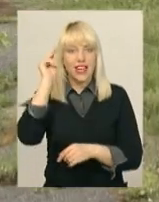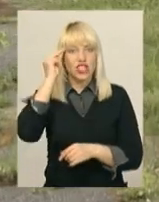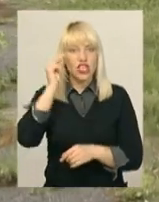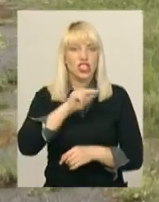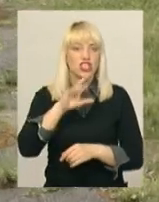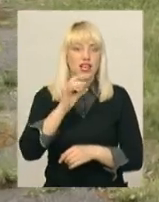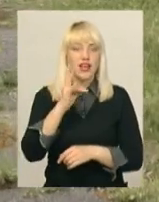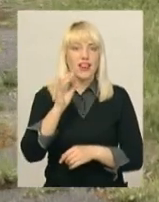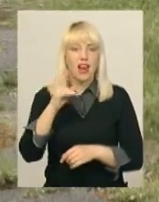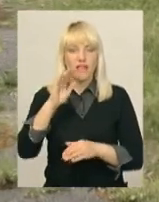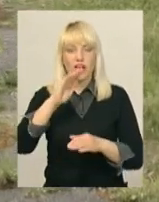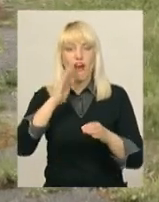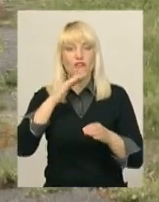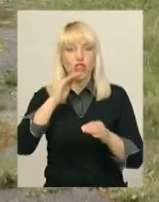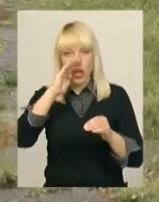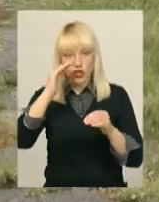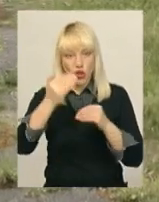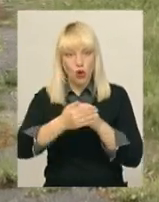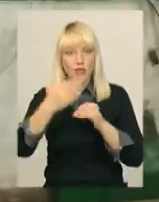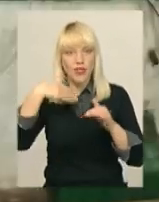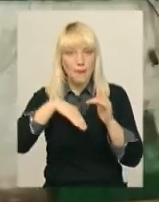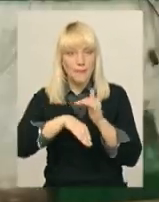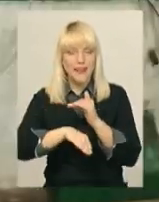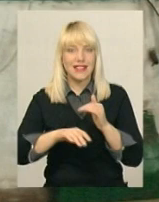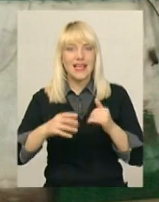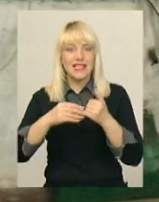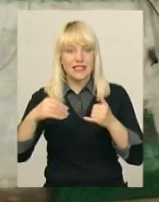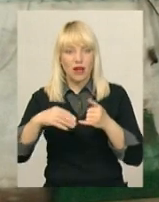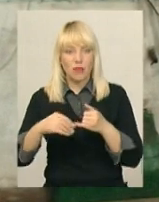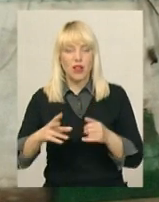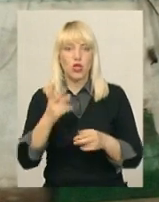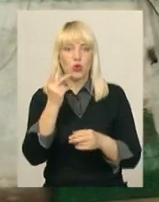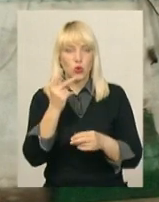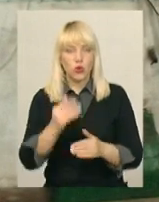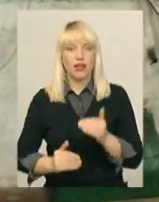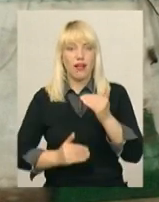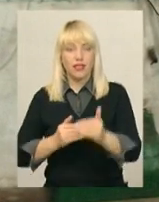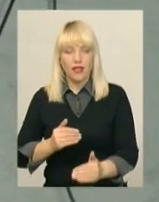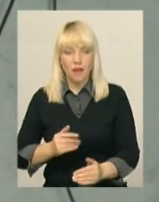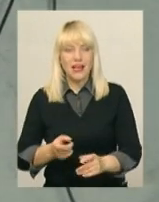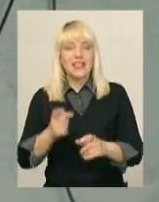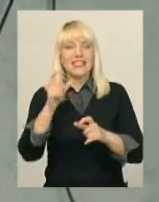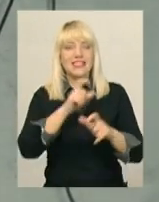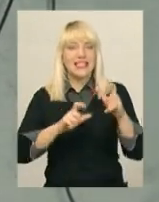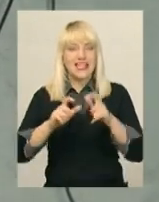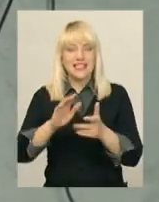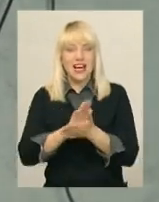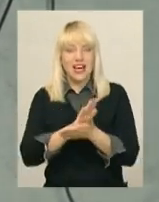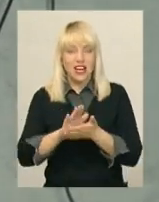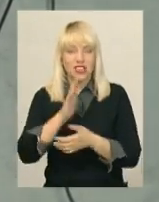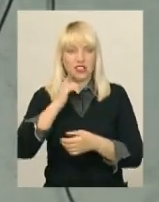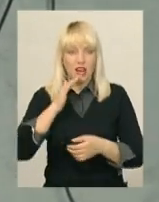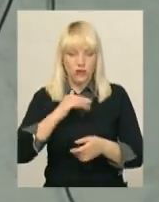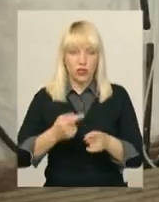заховані під землею. Зверху можна побачити їхні дашки. Наступний етап – знезараження води. Для цього на станції є окреме приміщення з